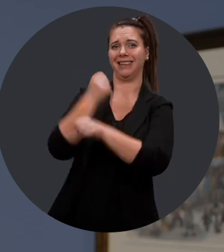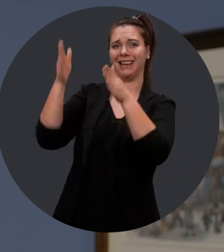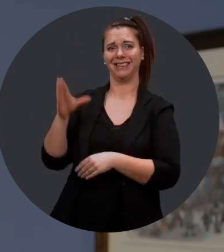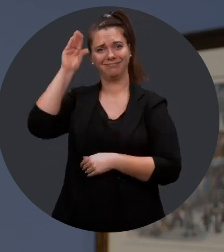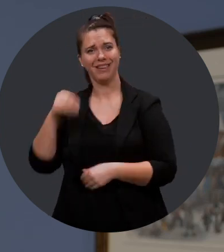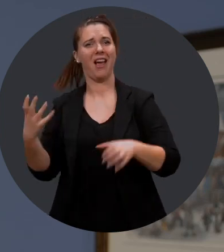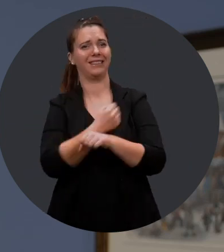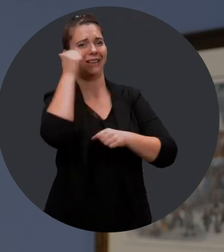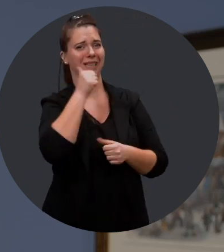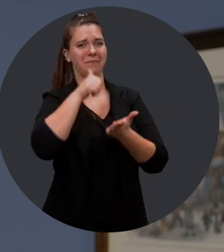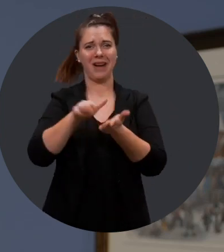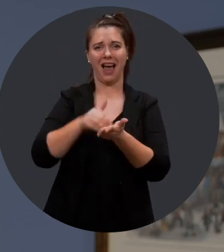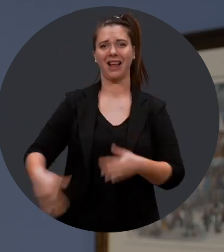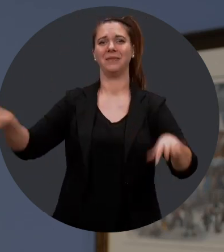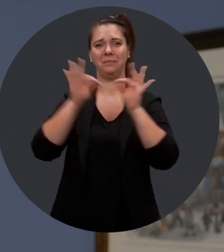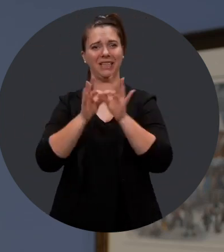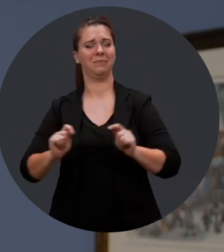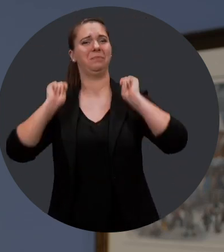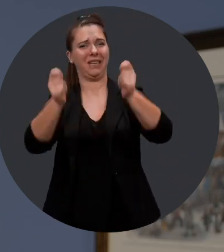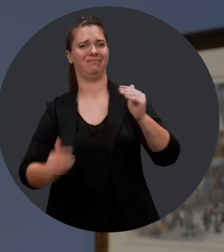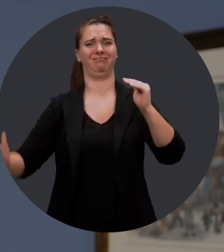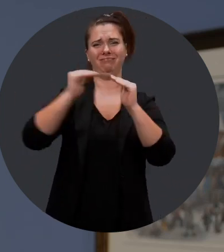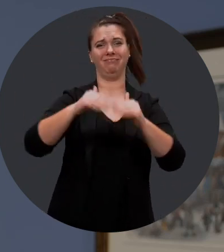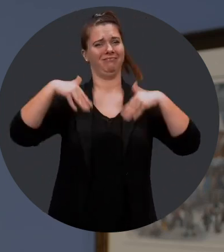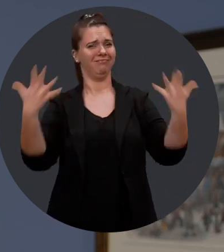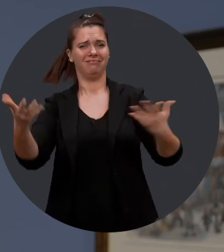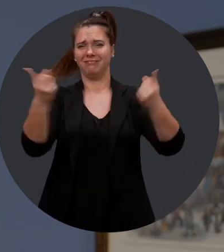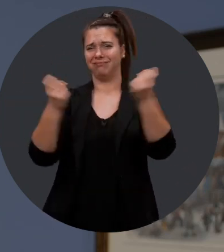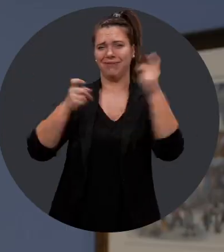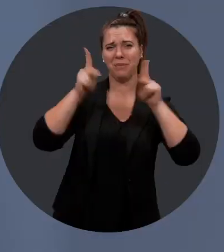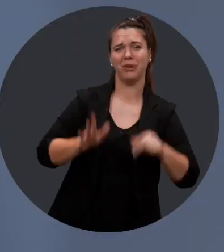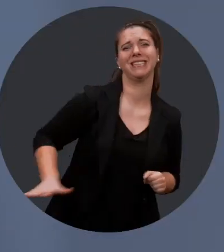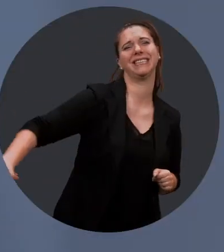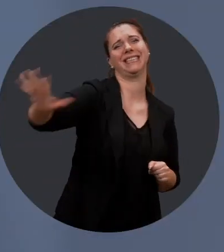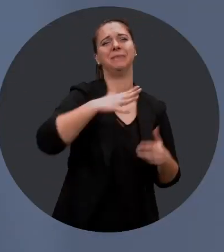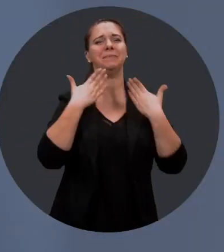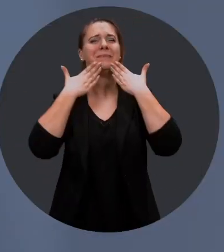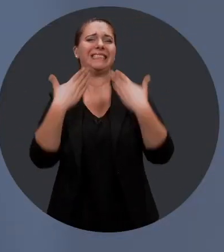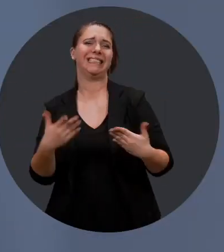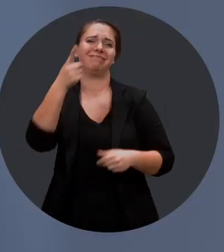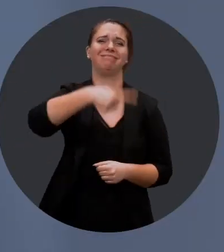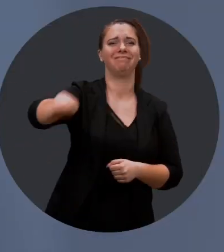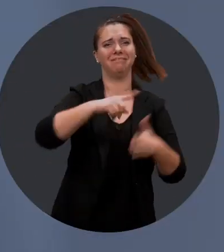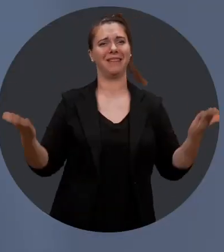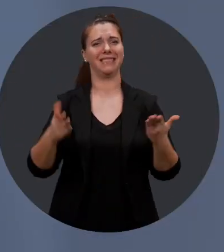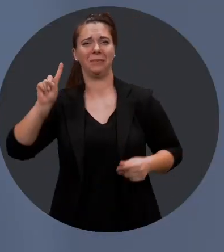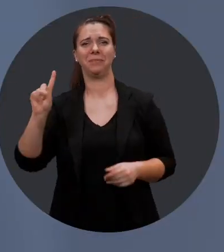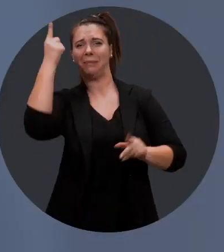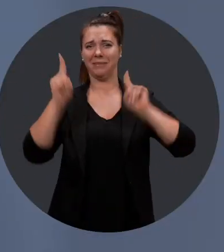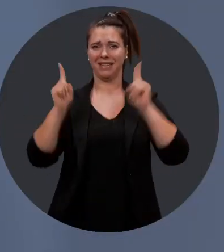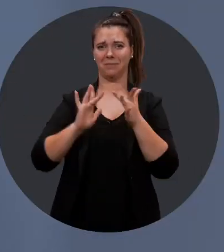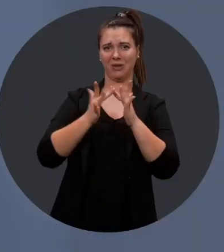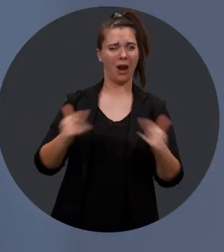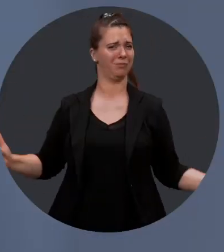lauréates, lauréats et finalistes du prix à part entière, ainsi que nos invités du public. Merci d'être présents à cette première cérémonie